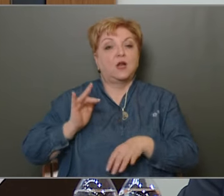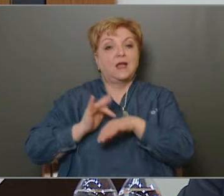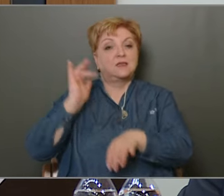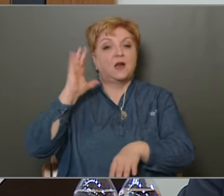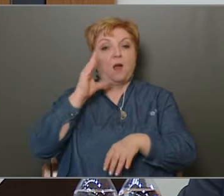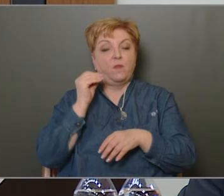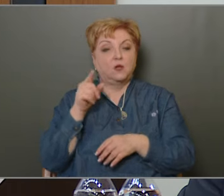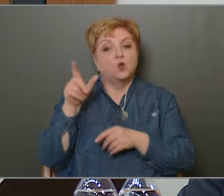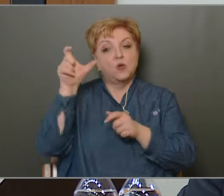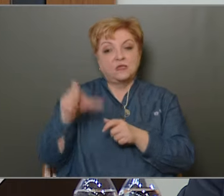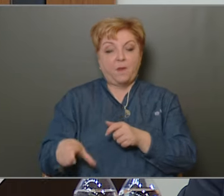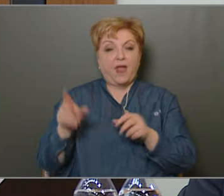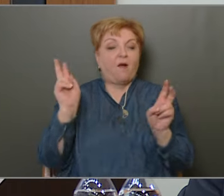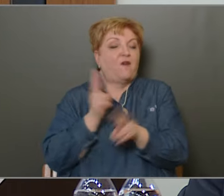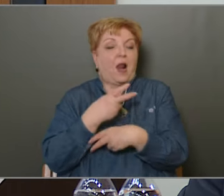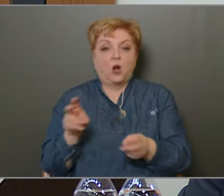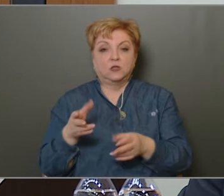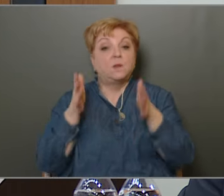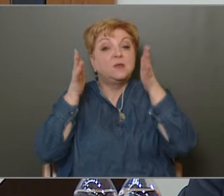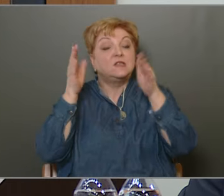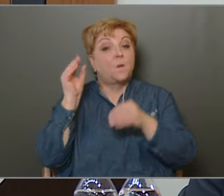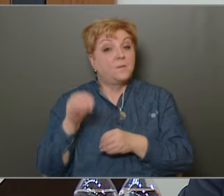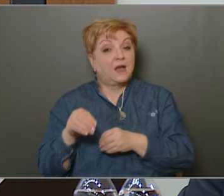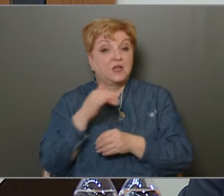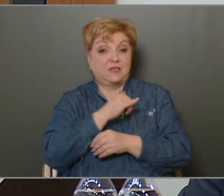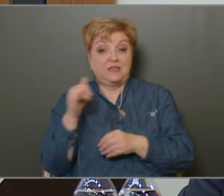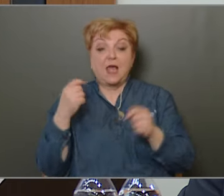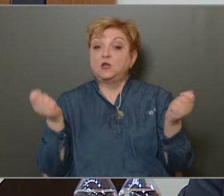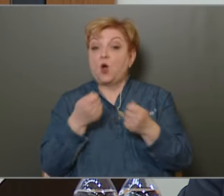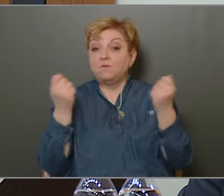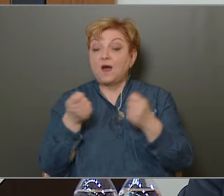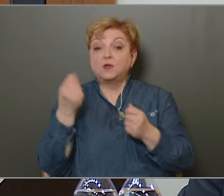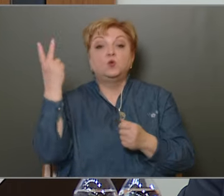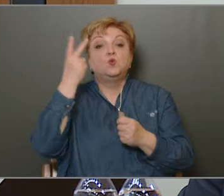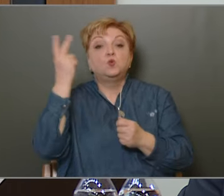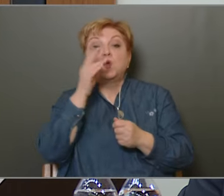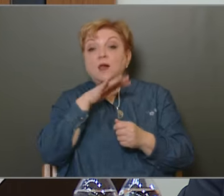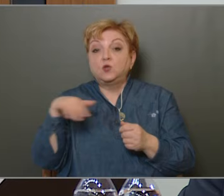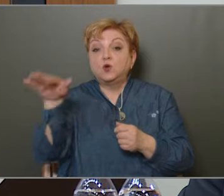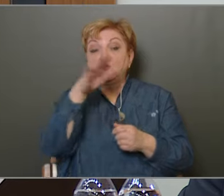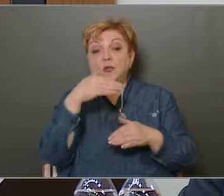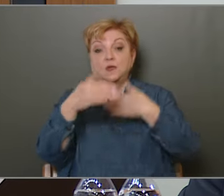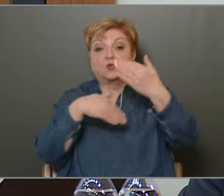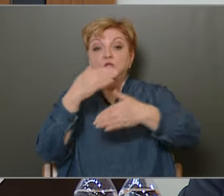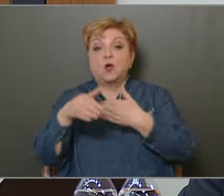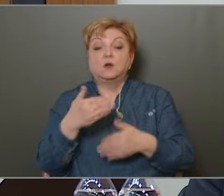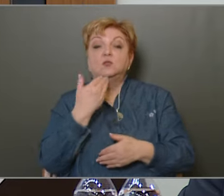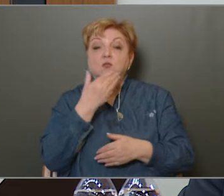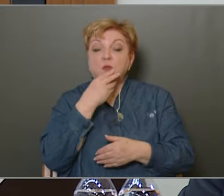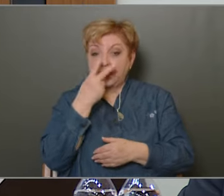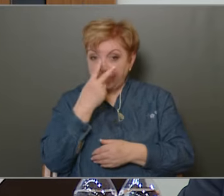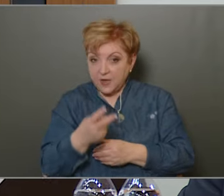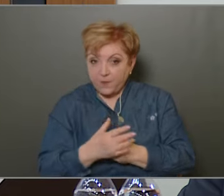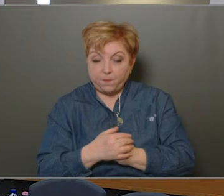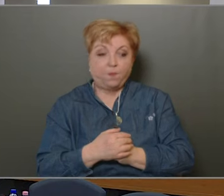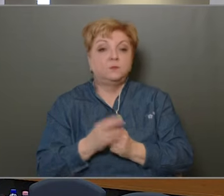pedig várahatatlan. Pizom benne, hogy az idei kampány kulturát körülmények között fog zajlani. Köszönöm a figyelmüket.